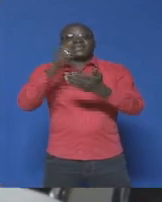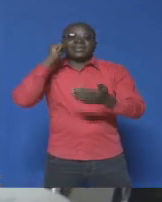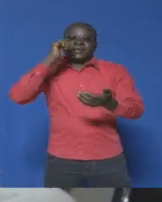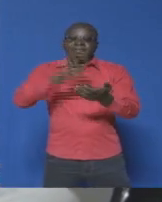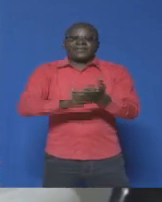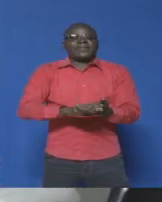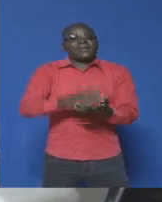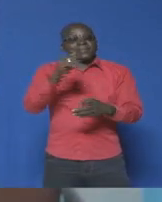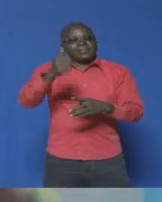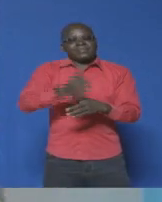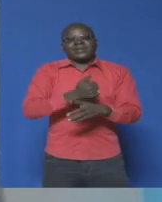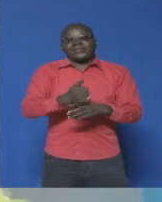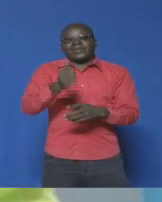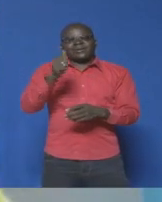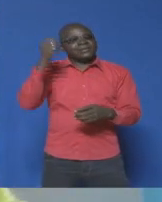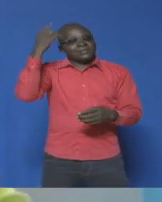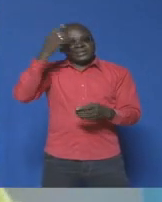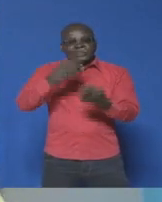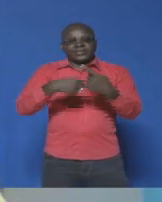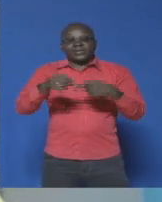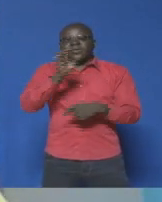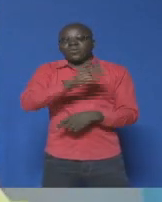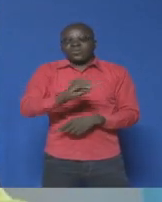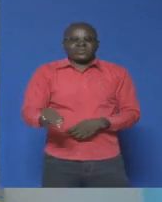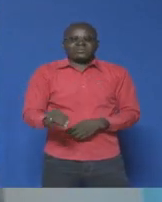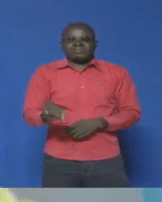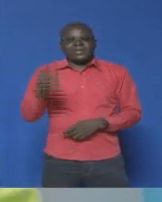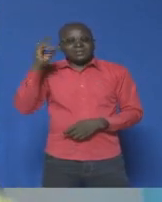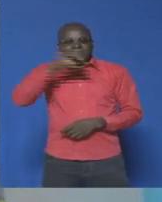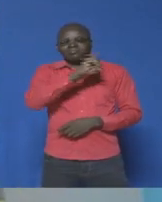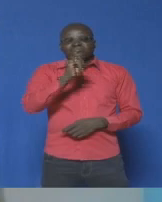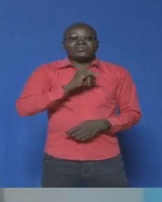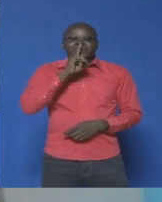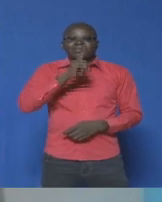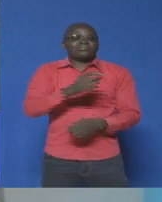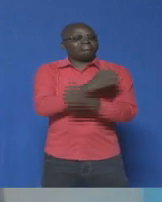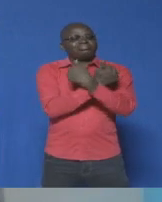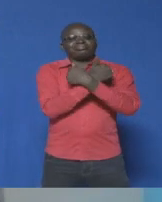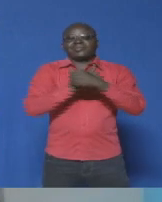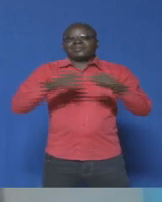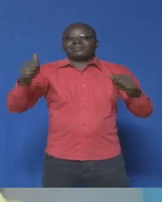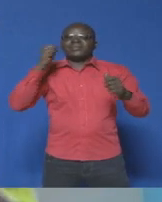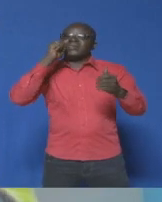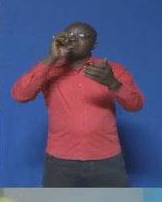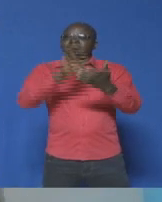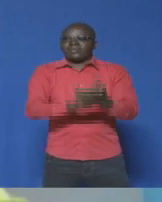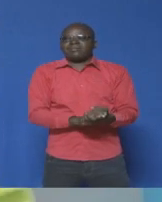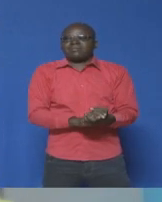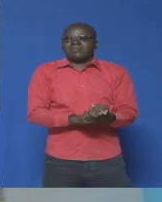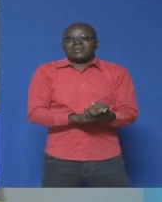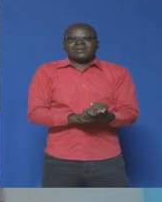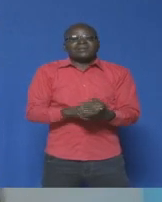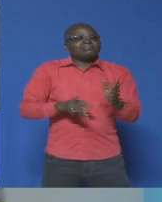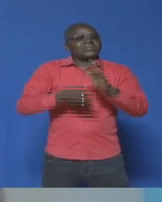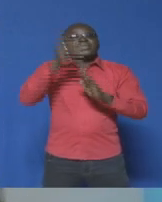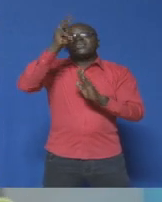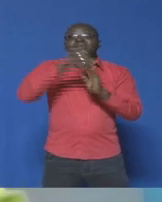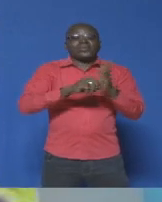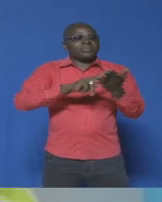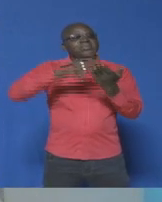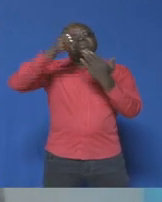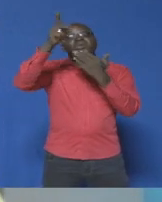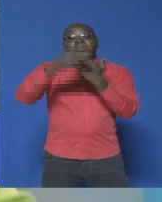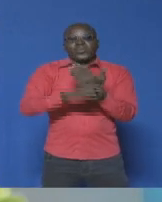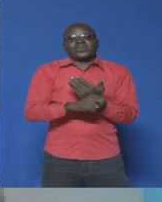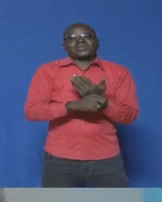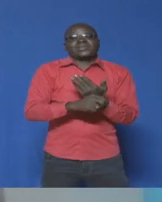burkinabé. Moi, suis beaucoup plus à l'aise pour parler sur les problèmes d'autonomisation de femmes, de développement de projets et